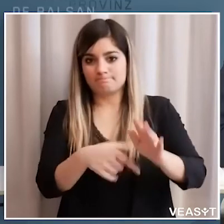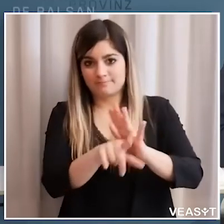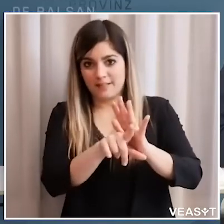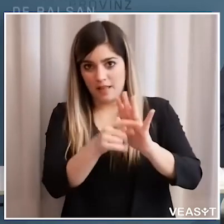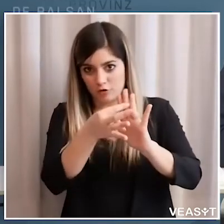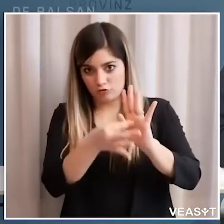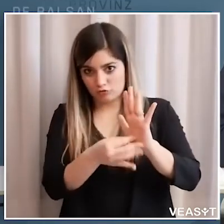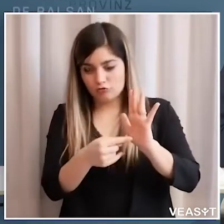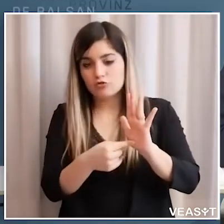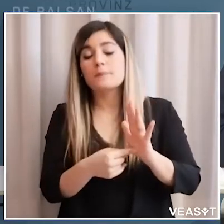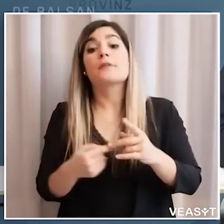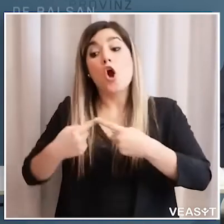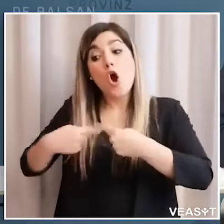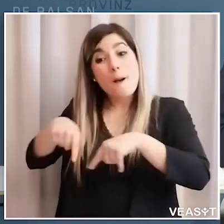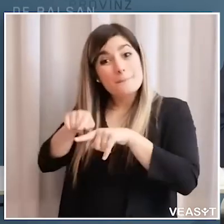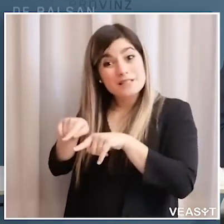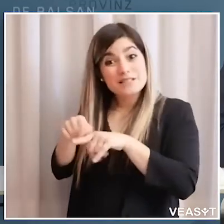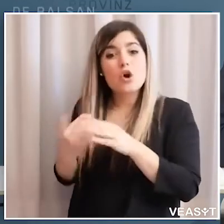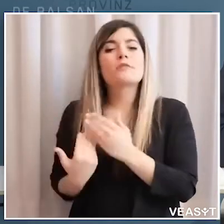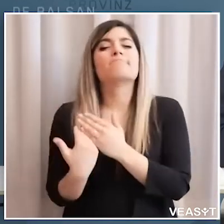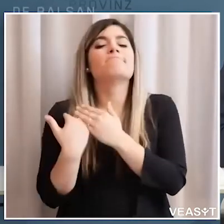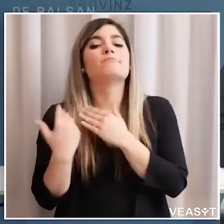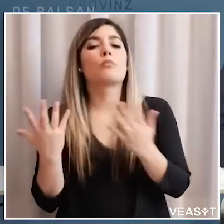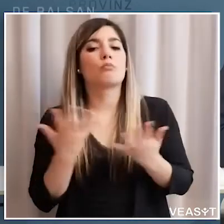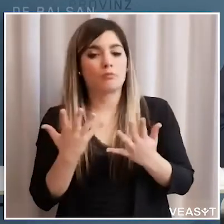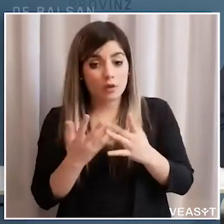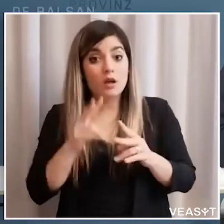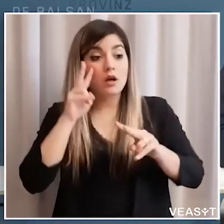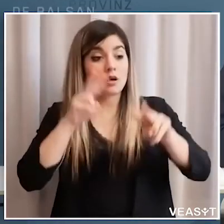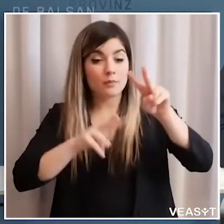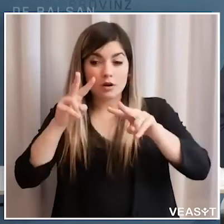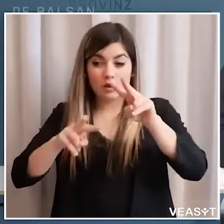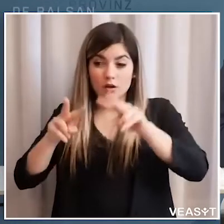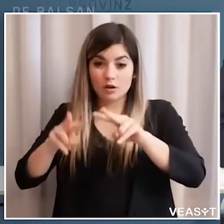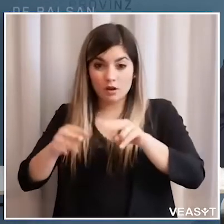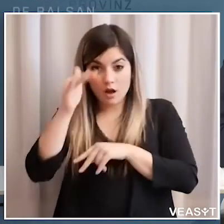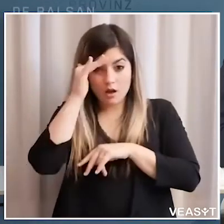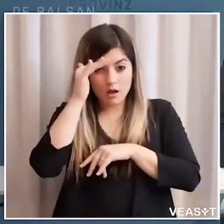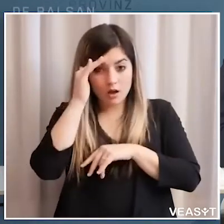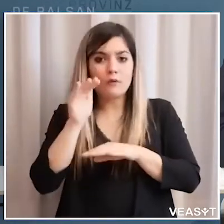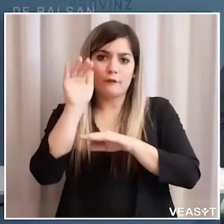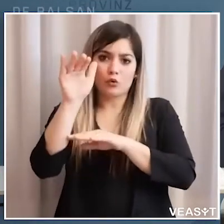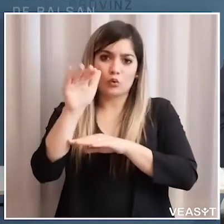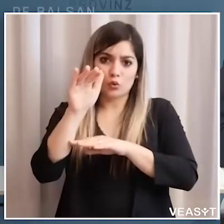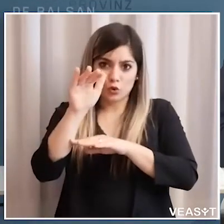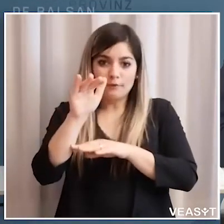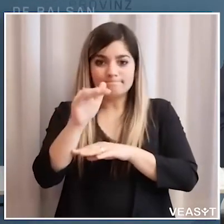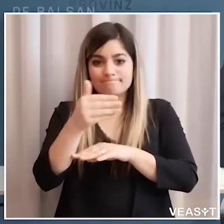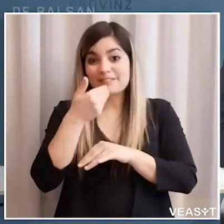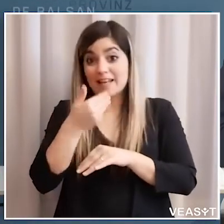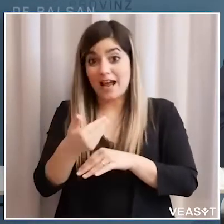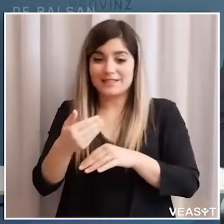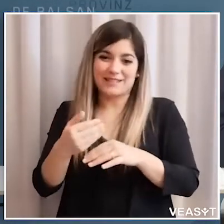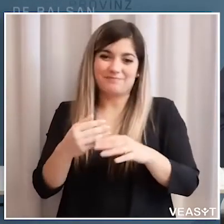questa commissione e questo è importante poi avrà il compito di monitorare attentamente adesso anche l'andamento nel futuro in base ai